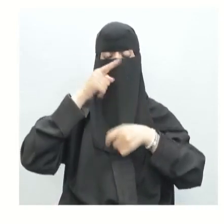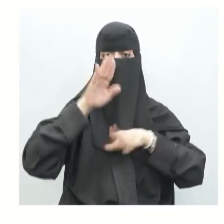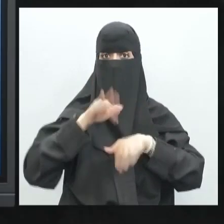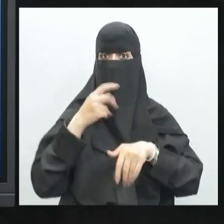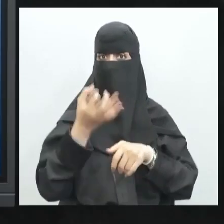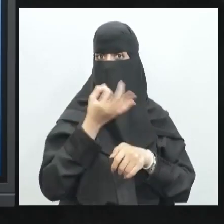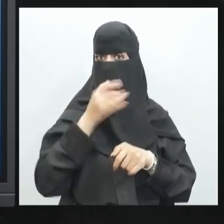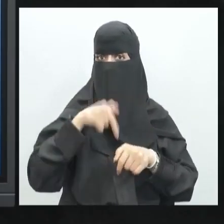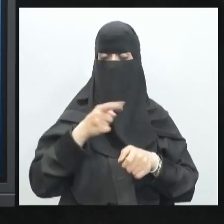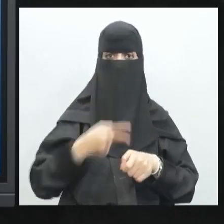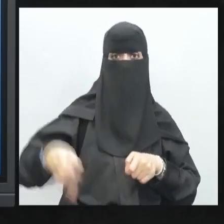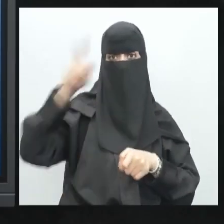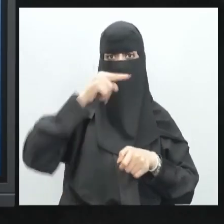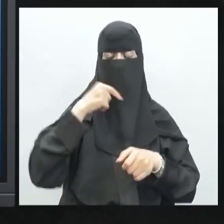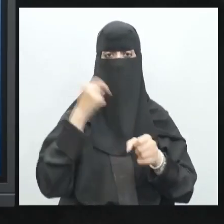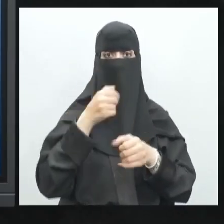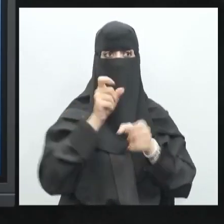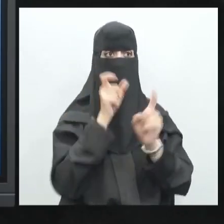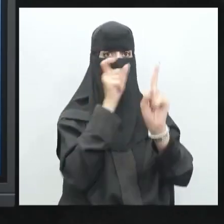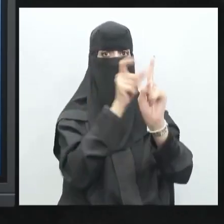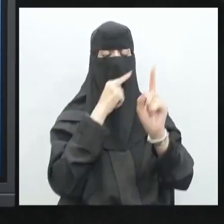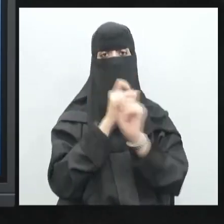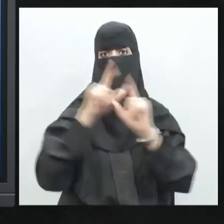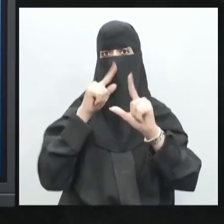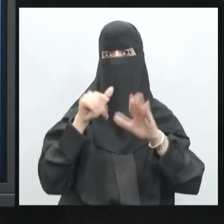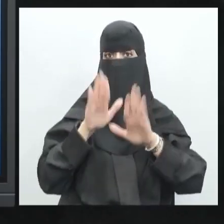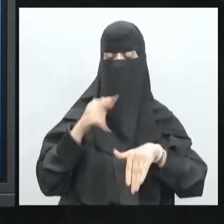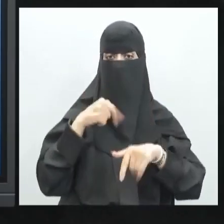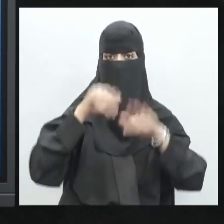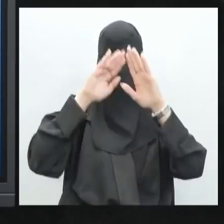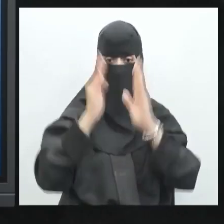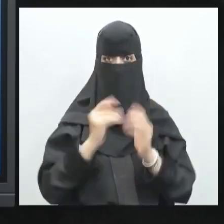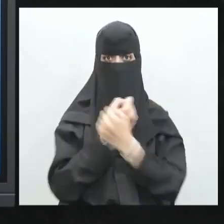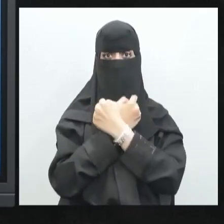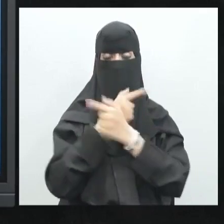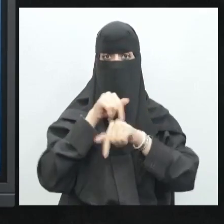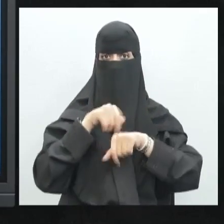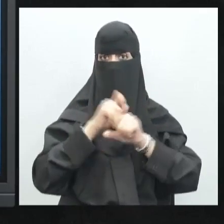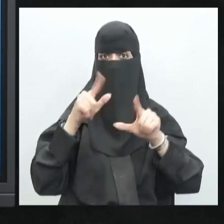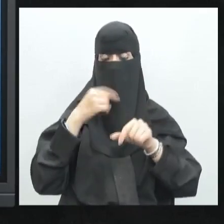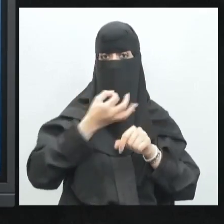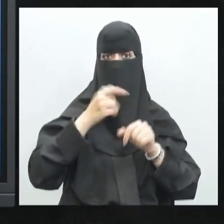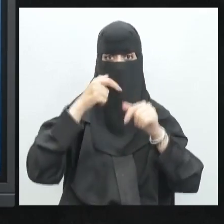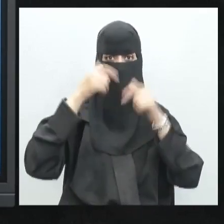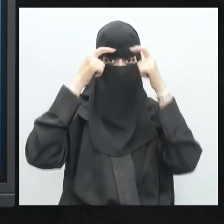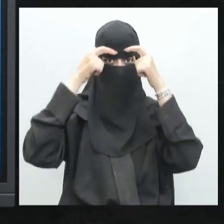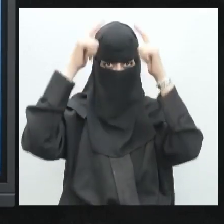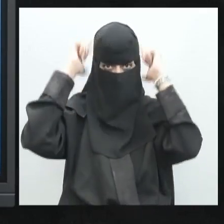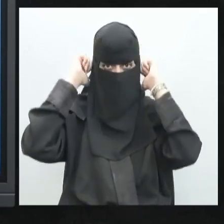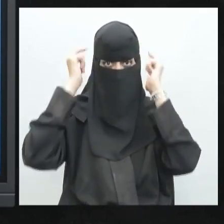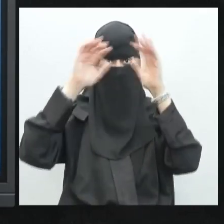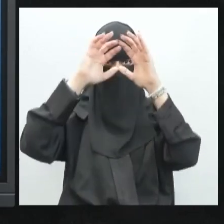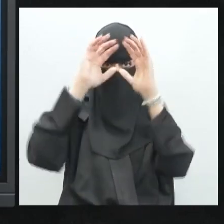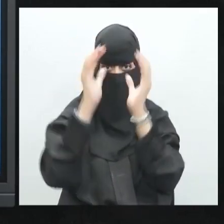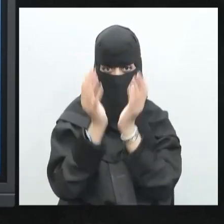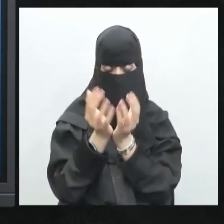عندما نتكلم عن دور الحماية لعلها أبرز الأدوار التي يظهرها لنا الجهاز الهيكلي عندما نتكلم عن الجمجمة التي تحيط